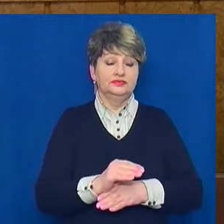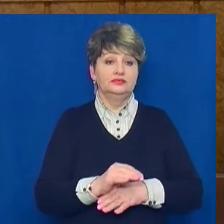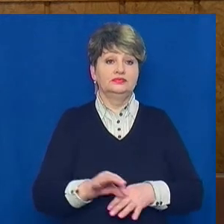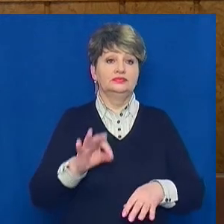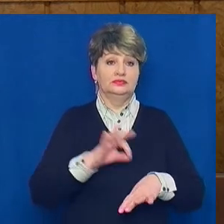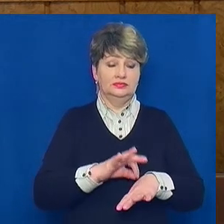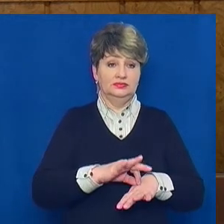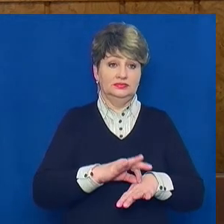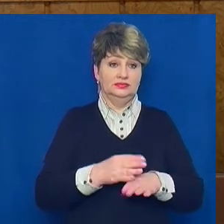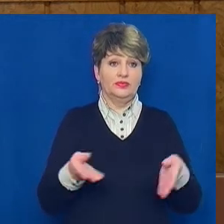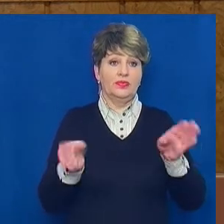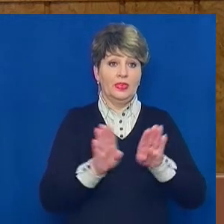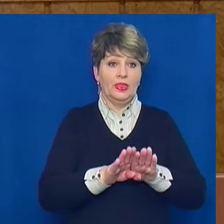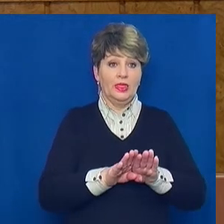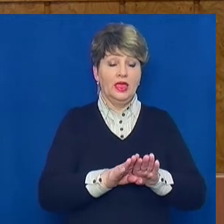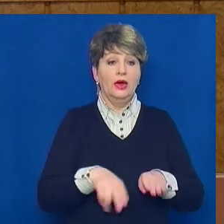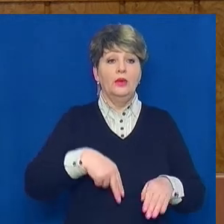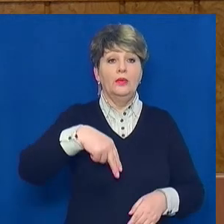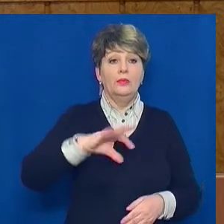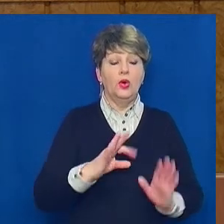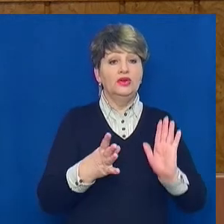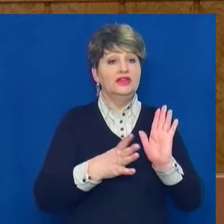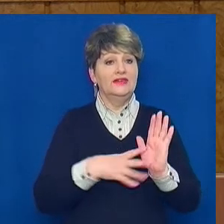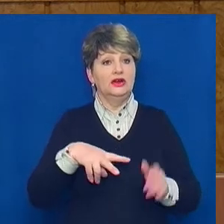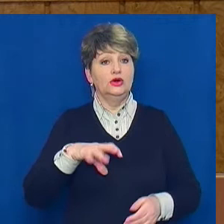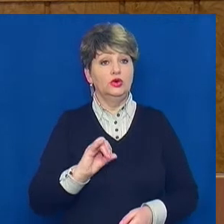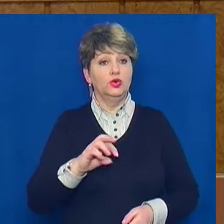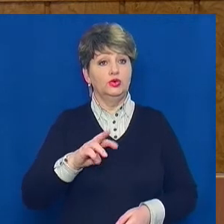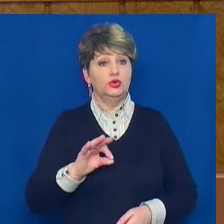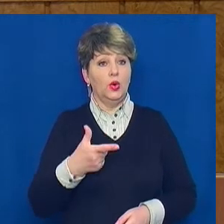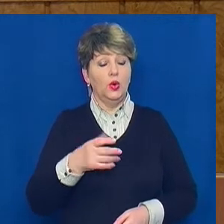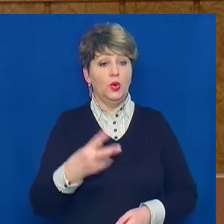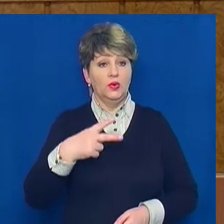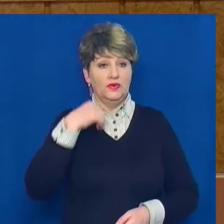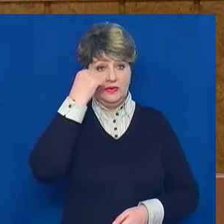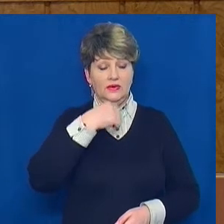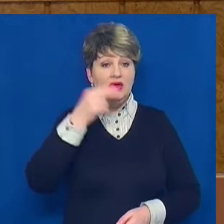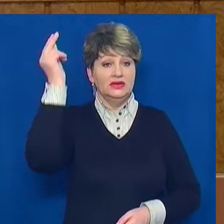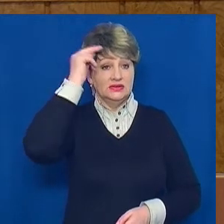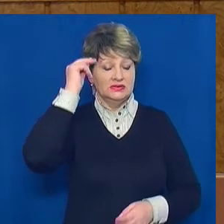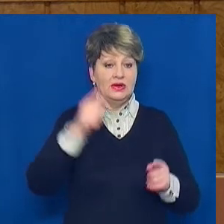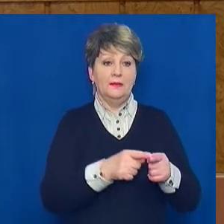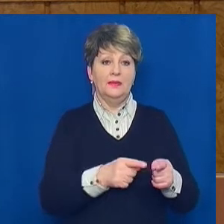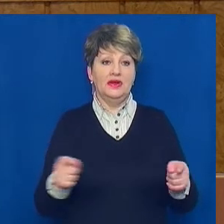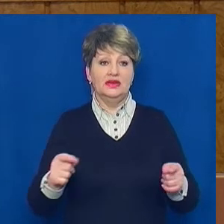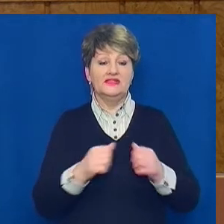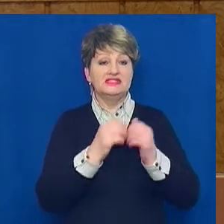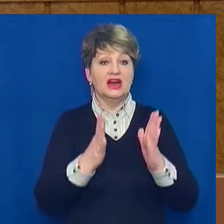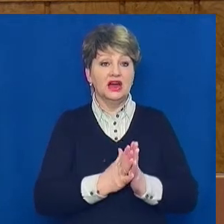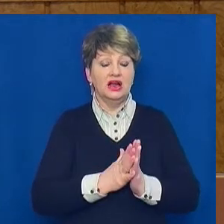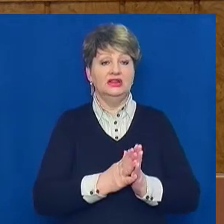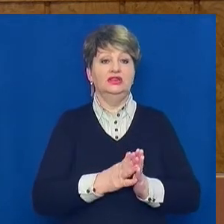січня 2020 року по 9 лютого 2020 року освітній процес у закладах загальної, середньої та